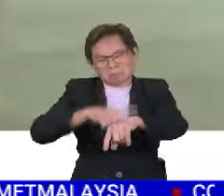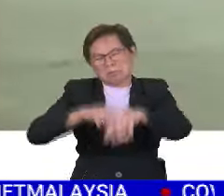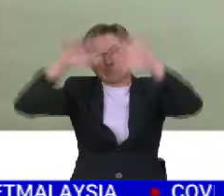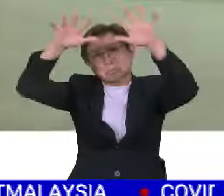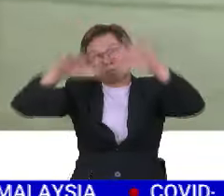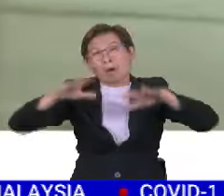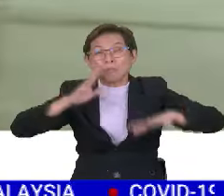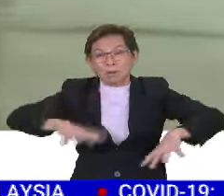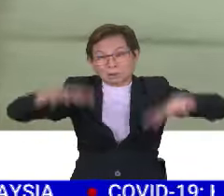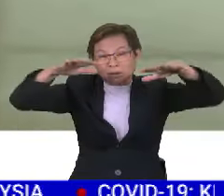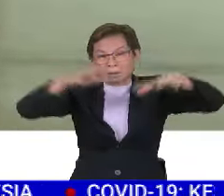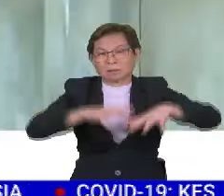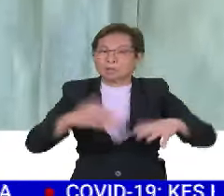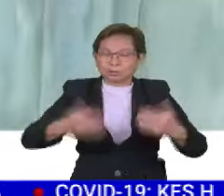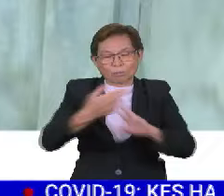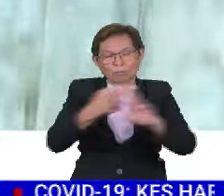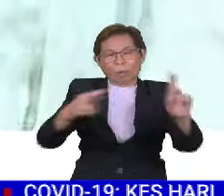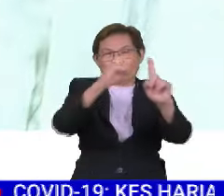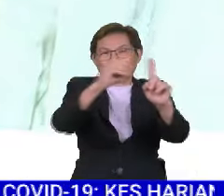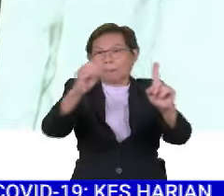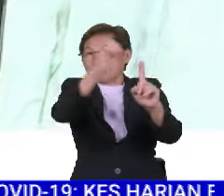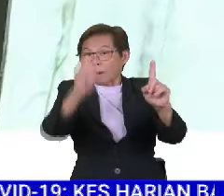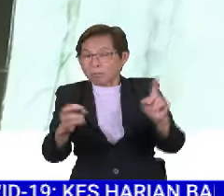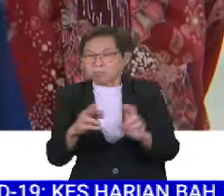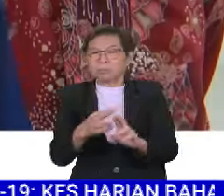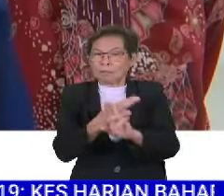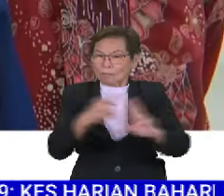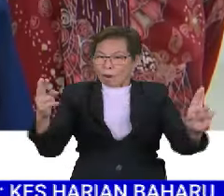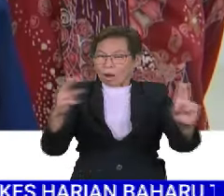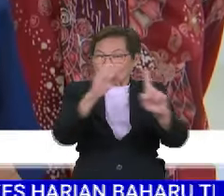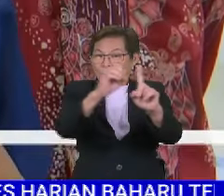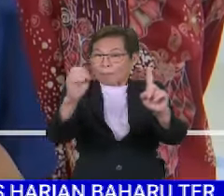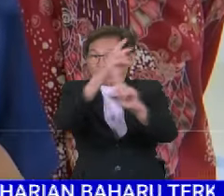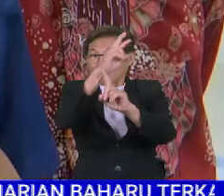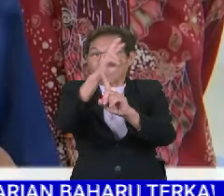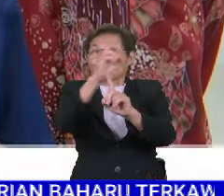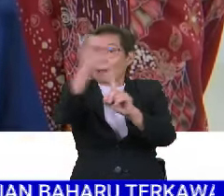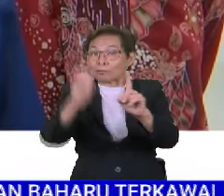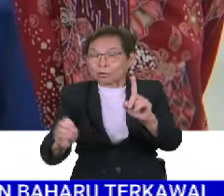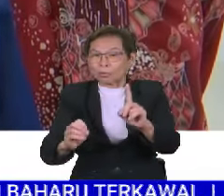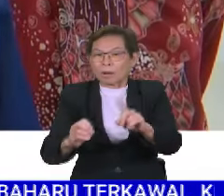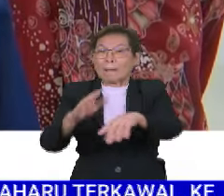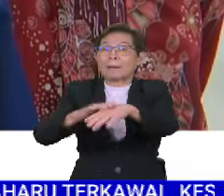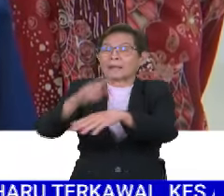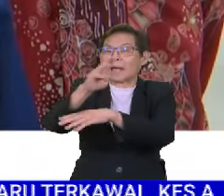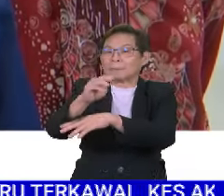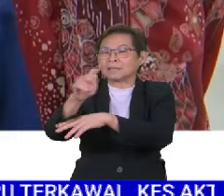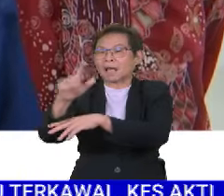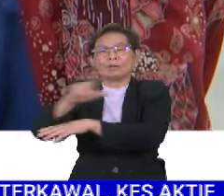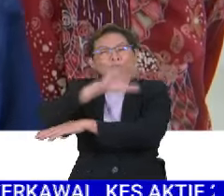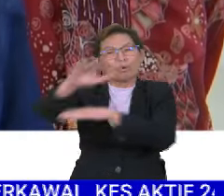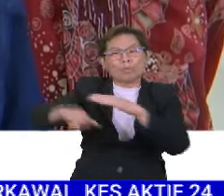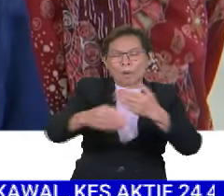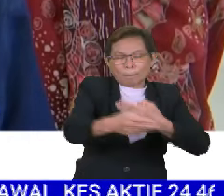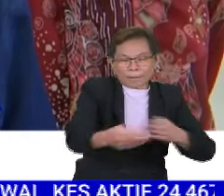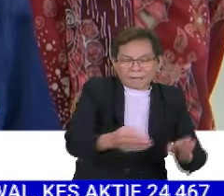kita juga telah bersiap sedia 100% menghadapi yang dipanggil monsoon timur laut. Jadi kita punya store, semua kita dah